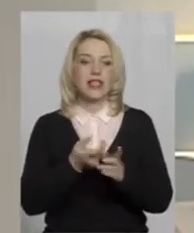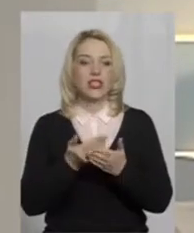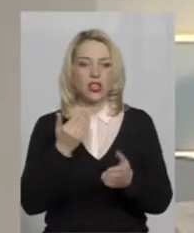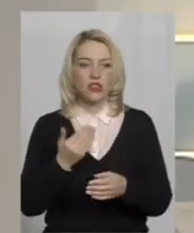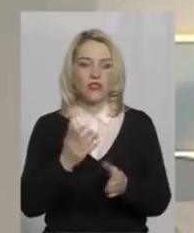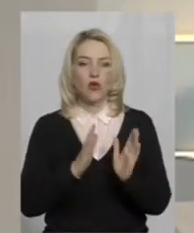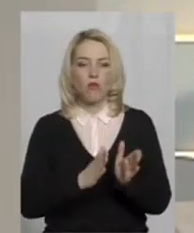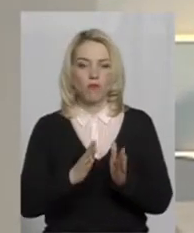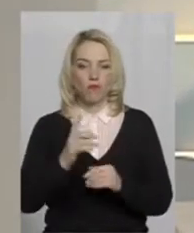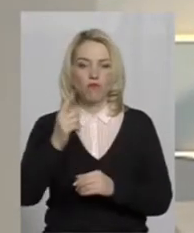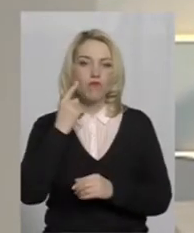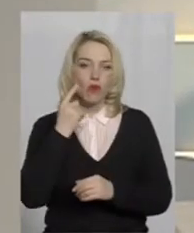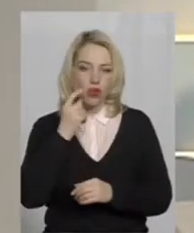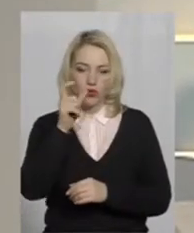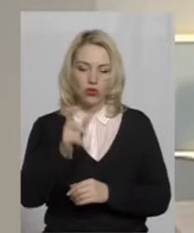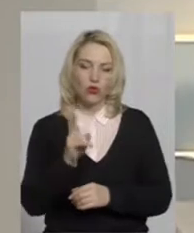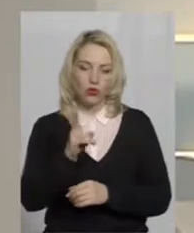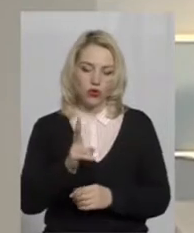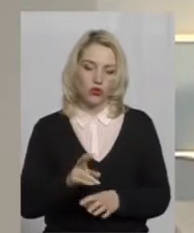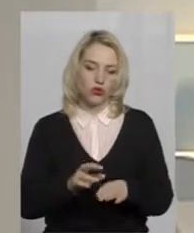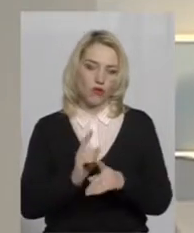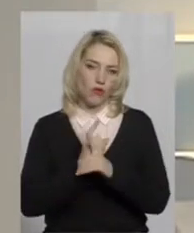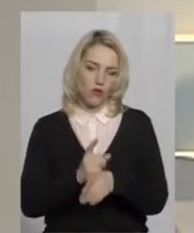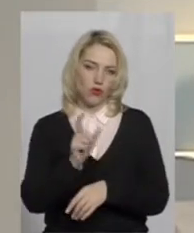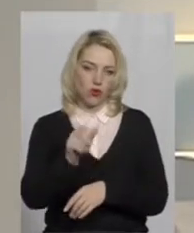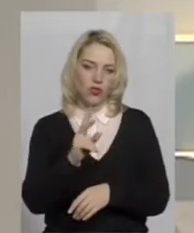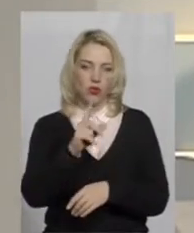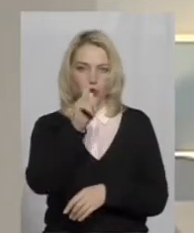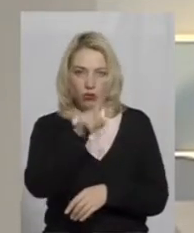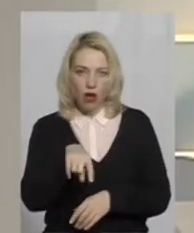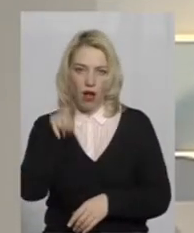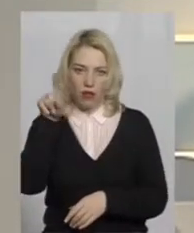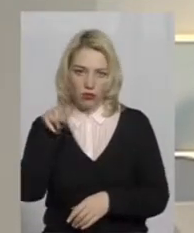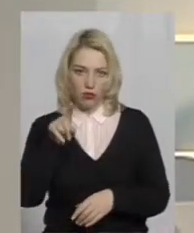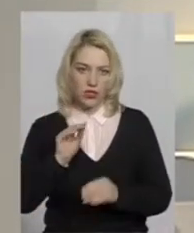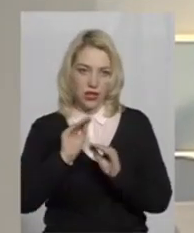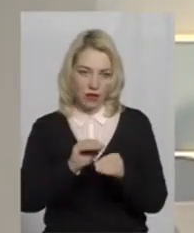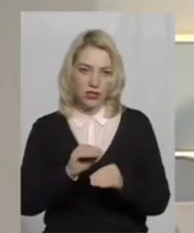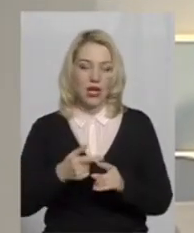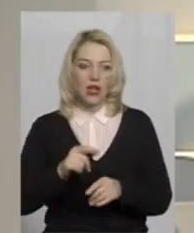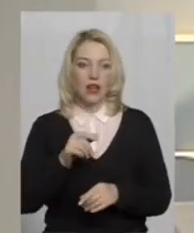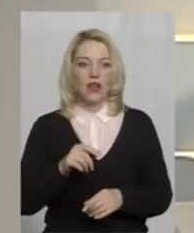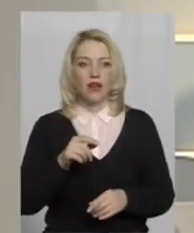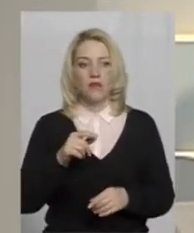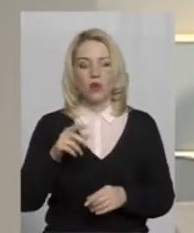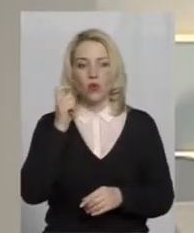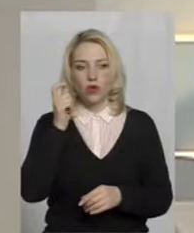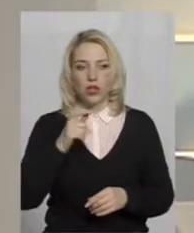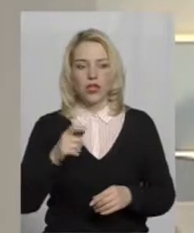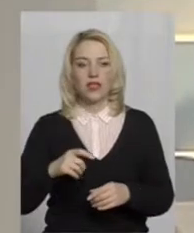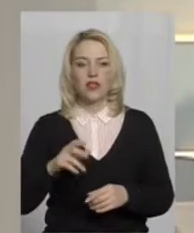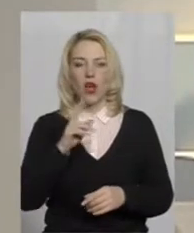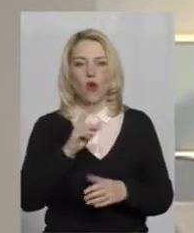від порядності того, хто супроводжує людину і, власне, ставить галочку. Між іншим, у 2010-му в Україні набрала чинності